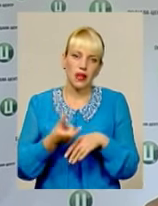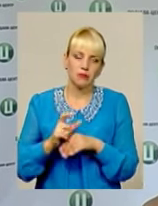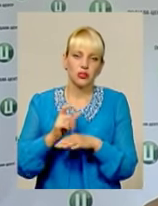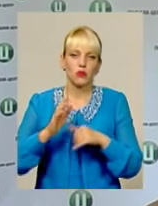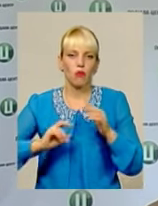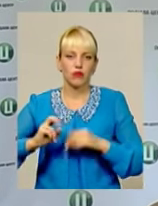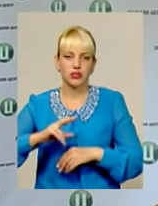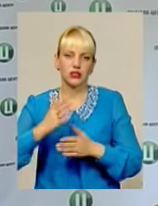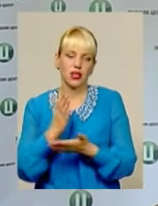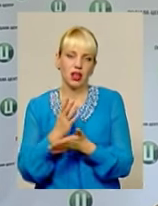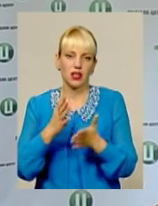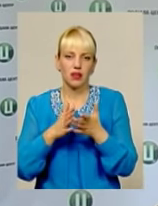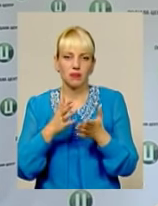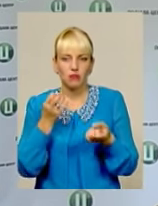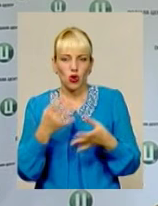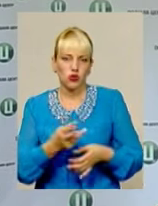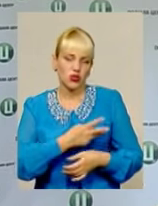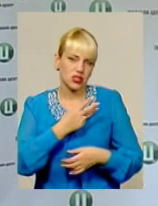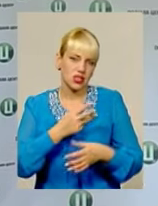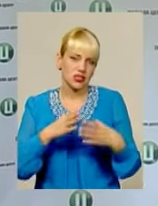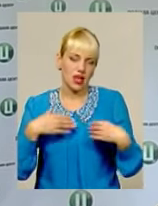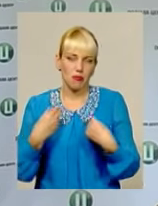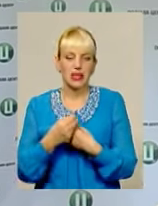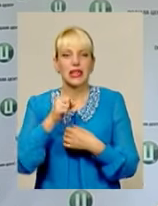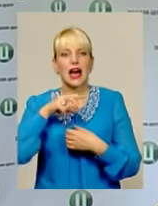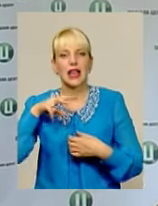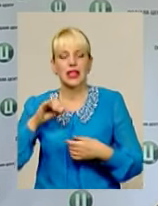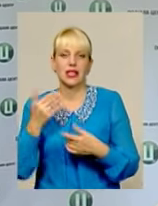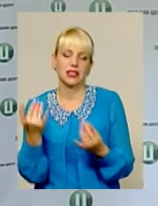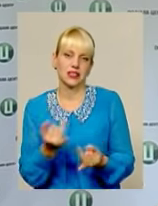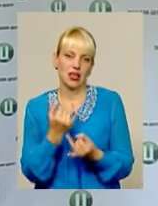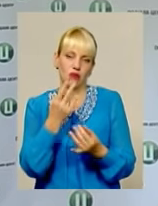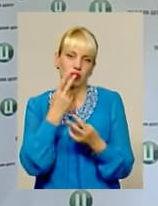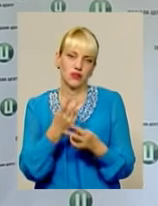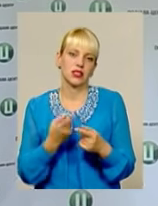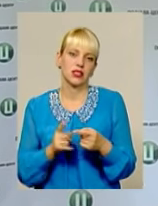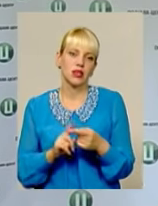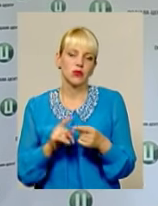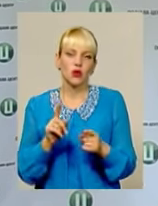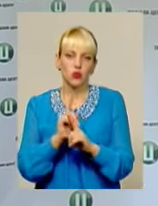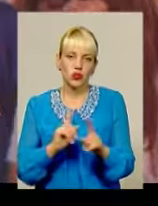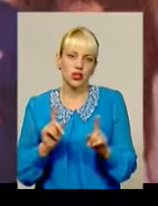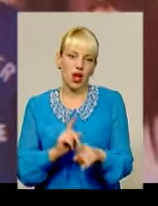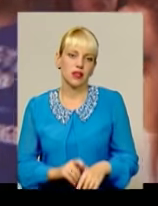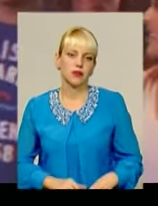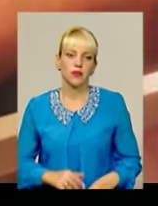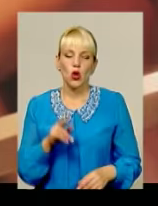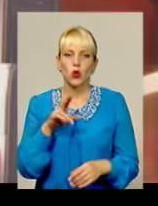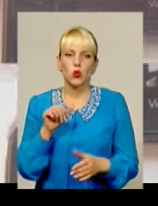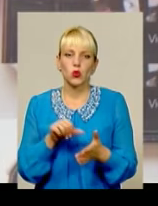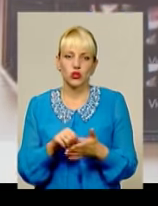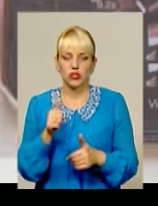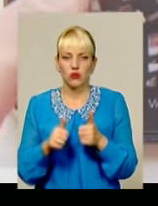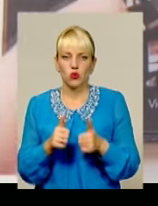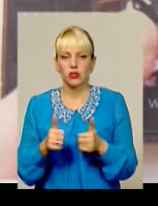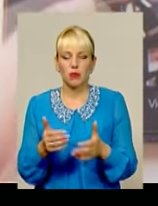є абсолютно аматорські, такі сімейні. Але їх дуже цікаво дивитися, бо вони унікальні, самобутні. До участі у